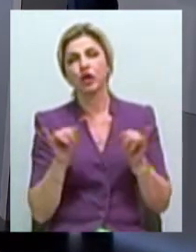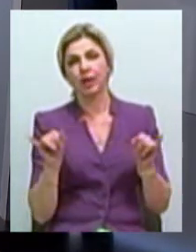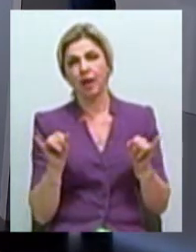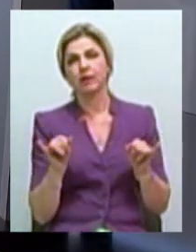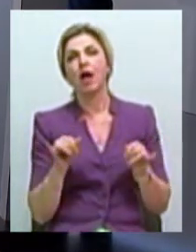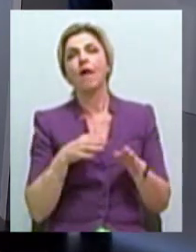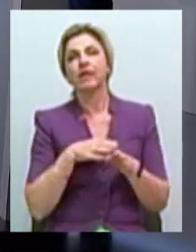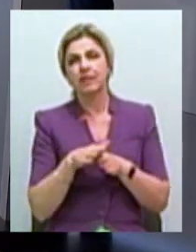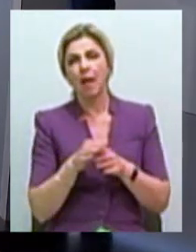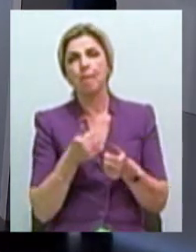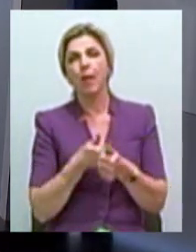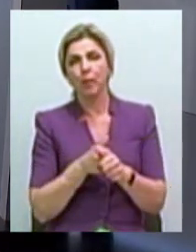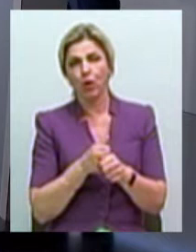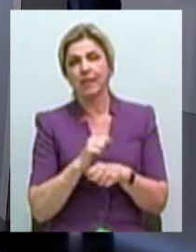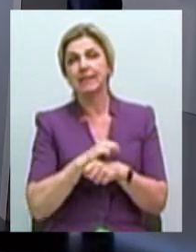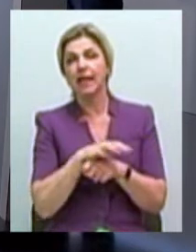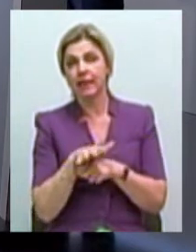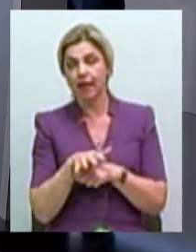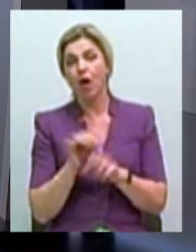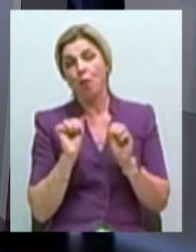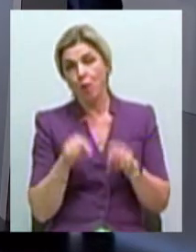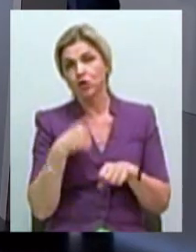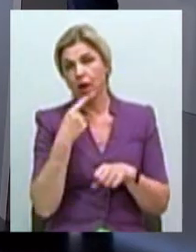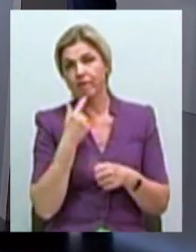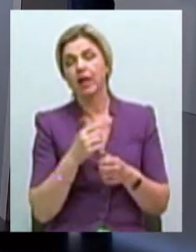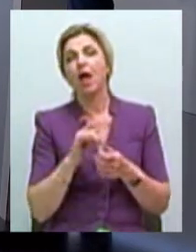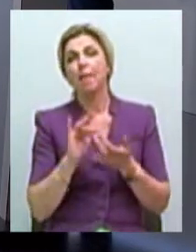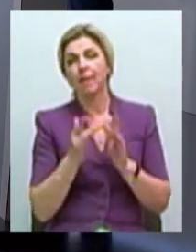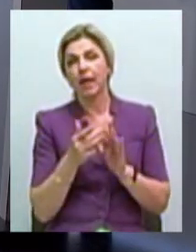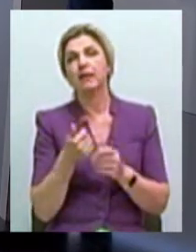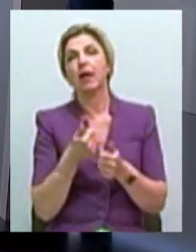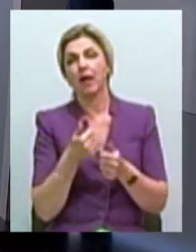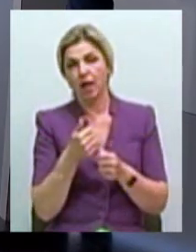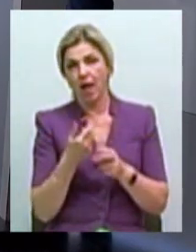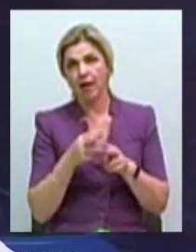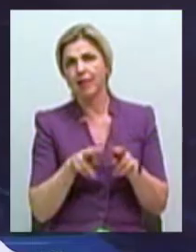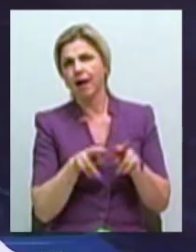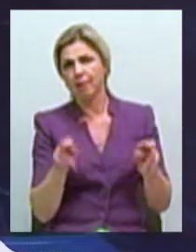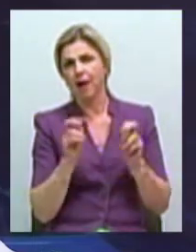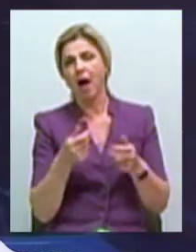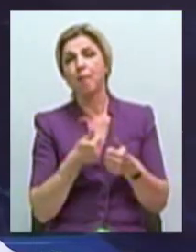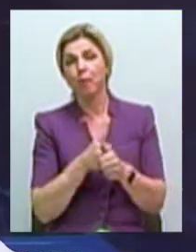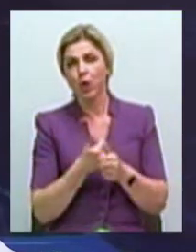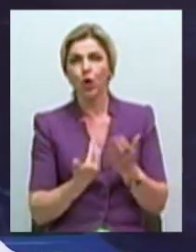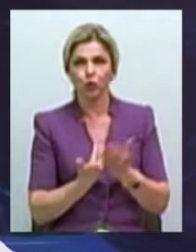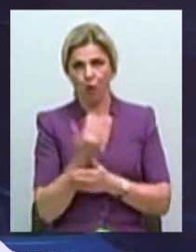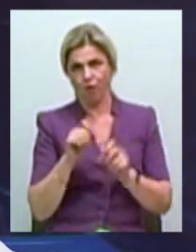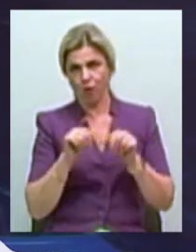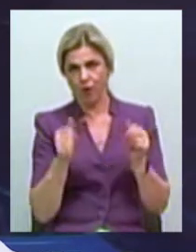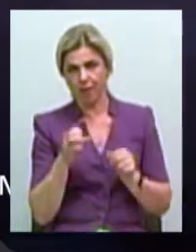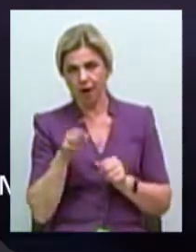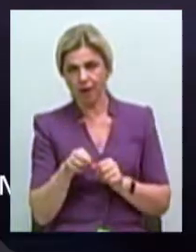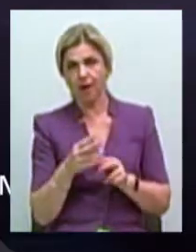целом библиотечной сети. То есть можно говорить, что медиатека тире библиотека, то есть это библиотека нового формата, которая дает